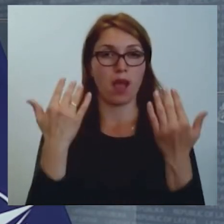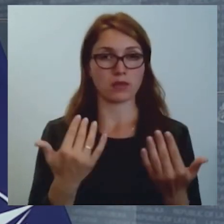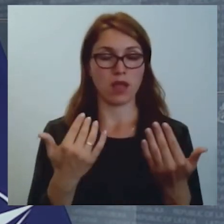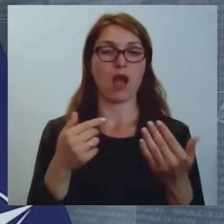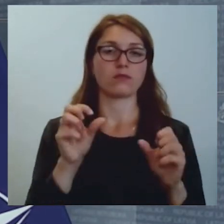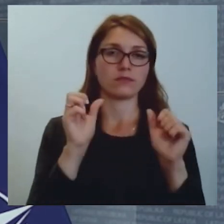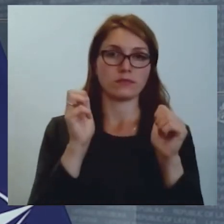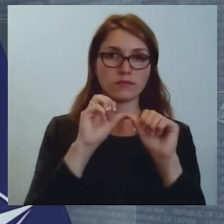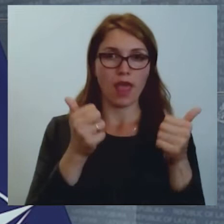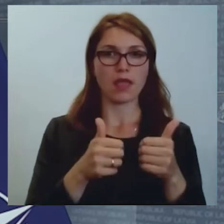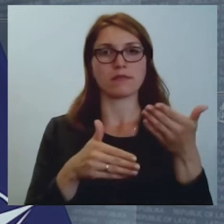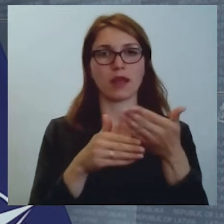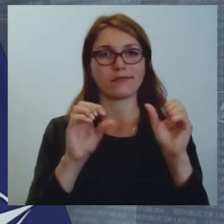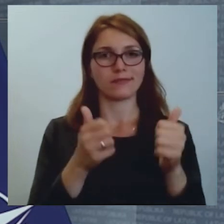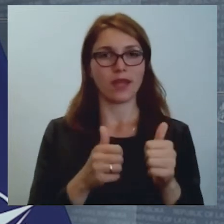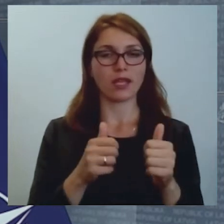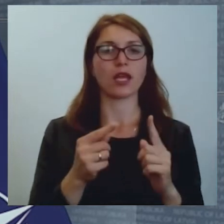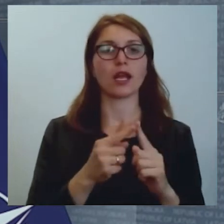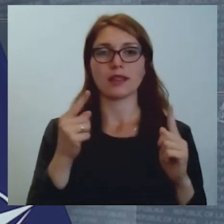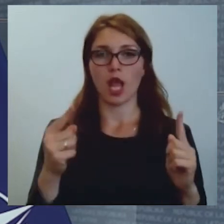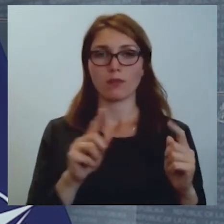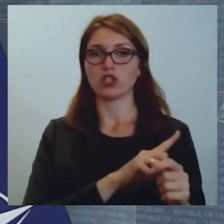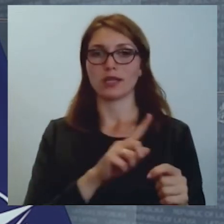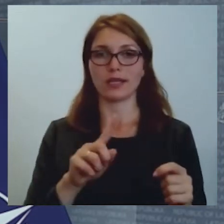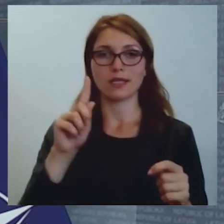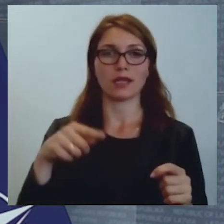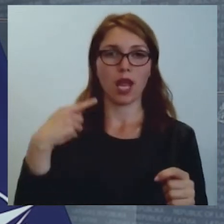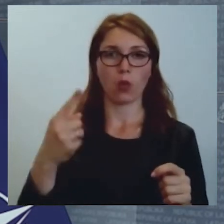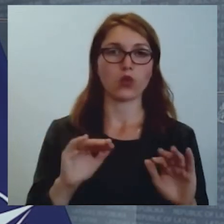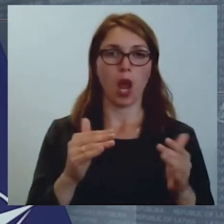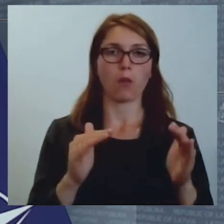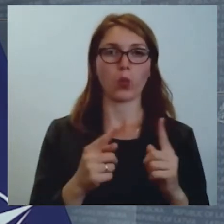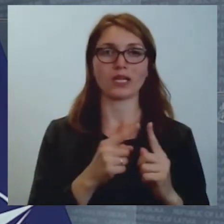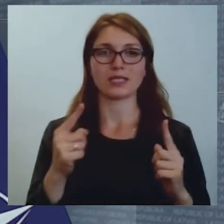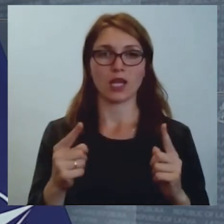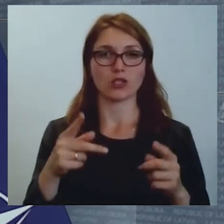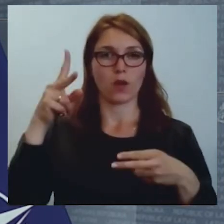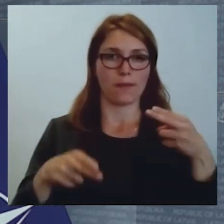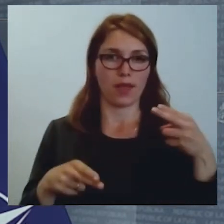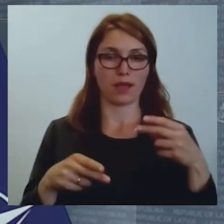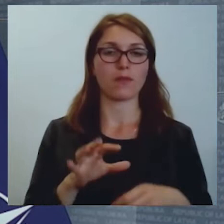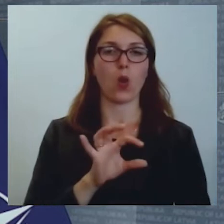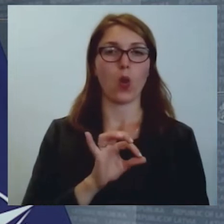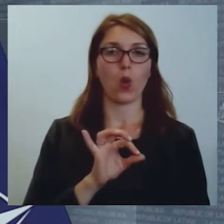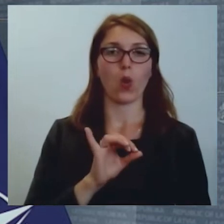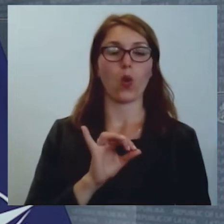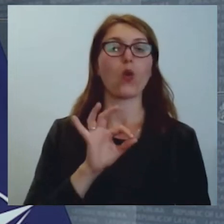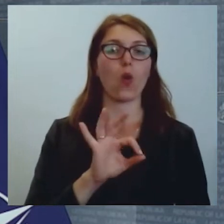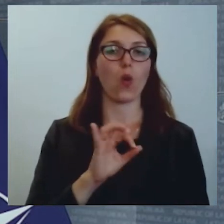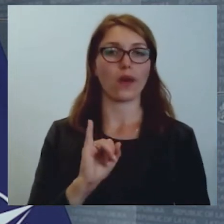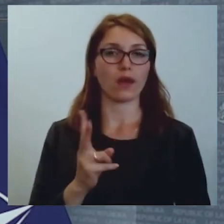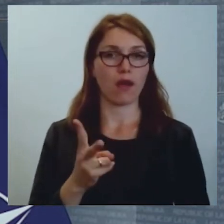kopums ir terminēti līdz nākamās apkursas sezonas beigām. Kā jau jūs pareizi teicāt, toiks vispār